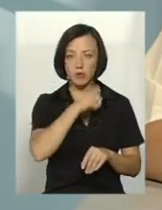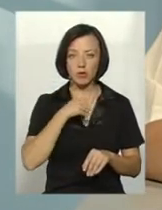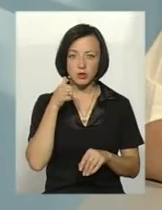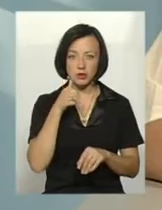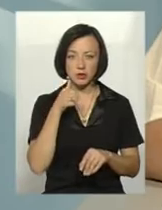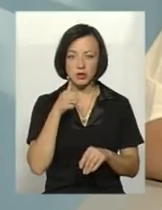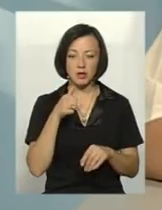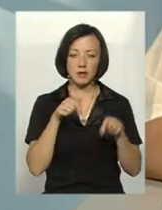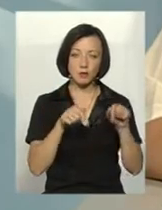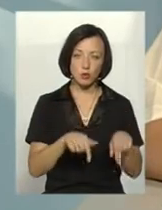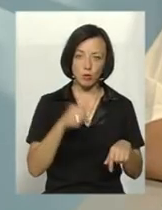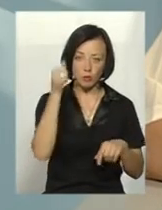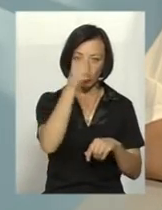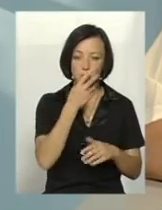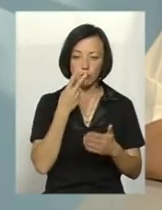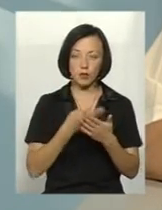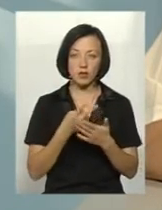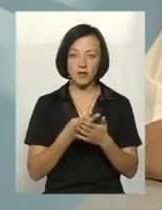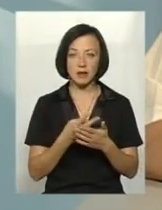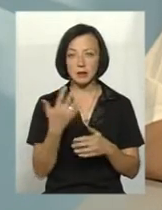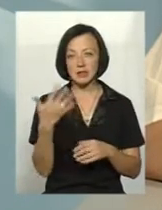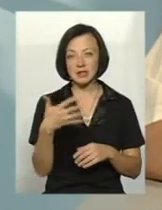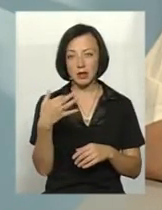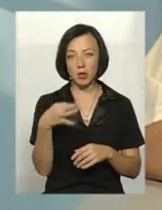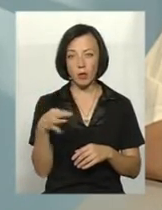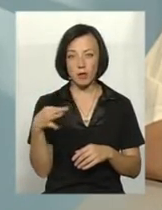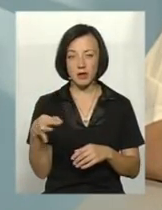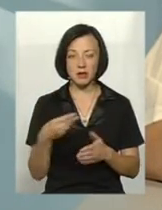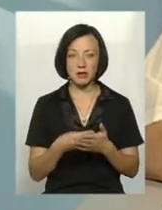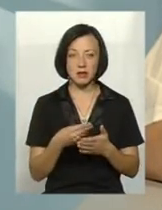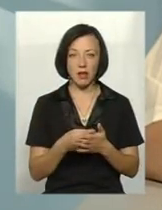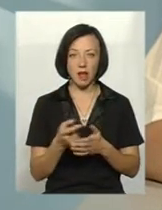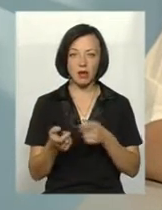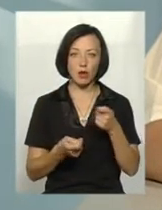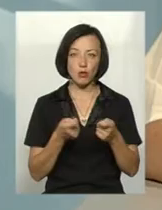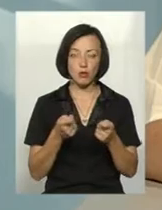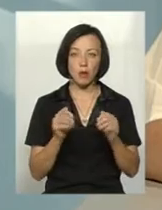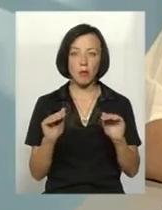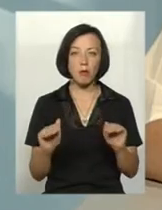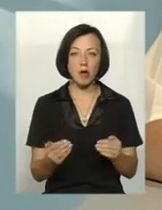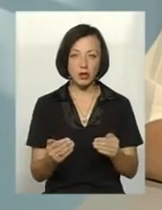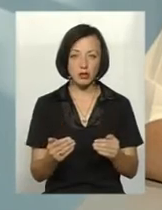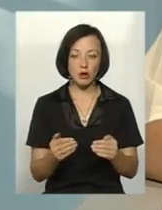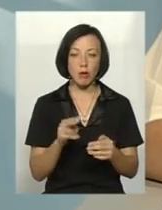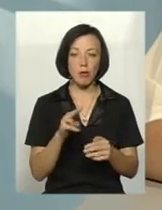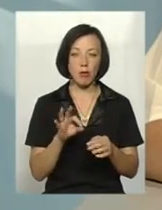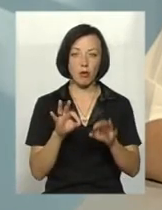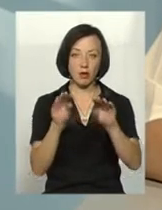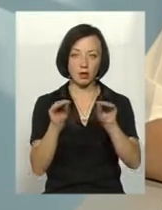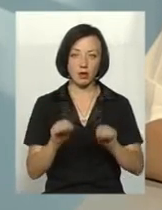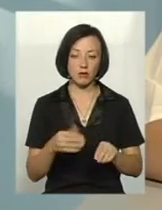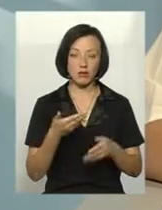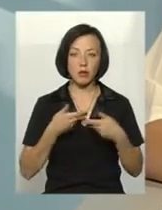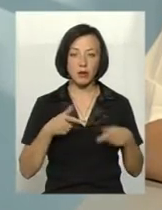в минулим році, і в цьому році, то десь на копійок 50, ціна на групи менша, по тих даних, що ми